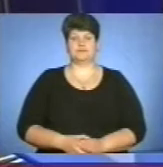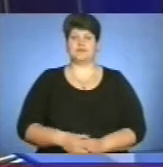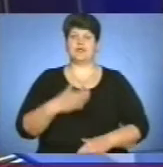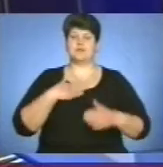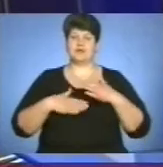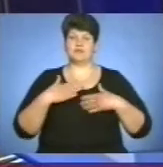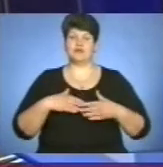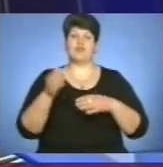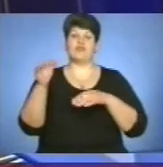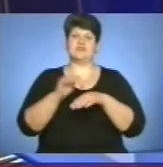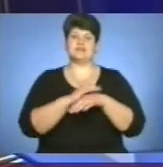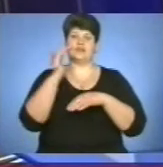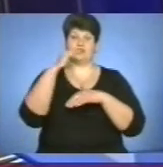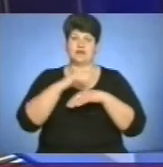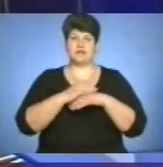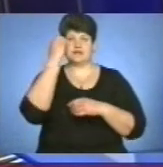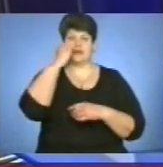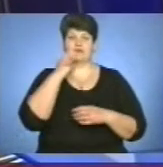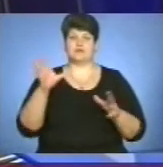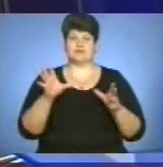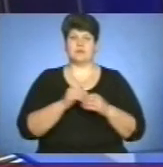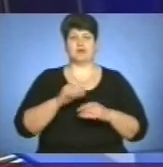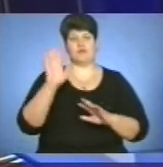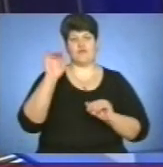Приємного весняного вечора вам. Дякую, що з нами. Бувайте.